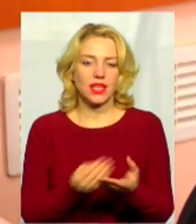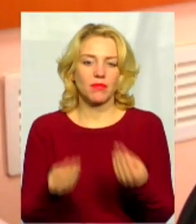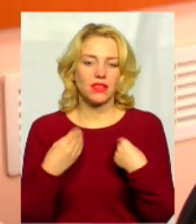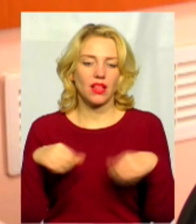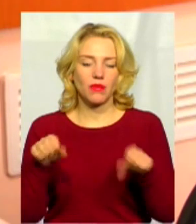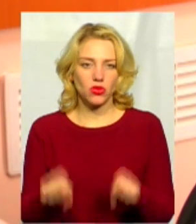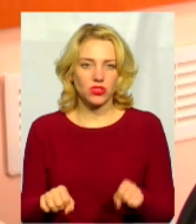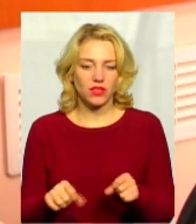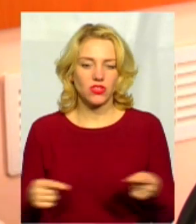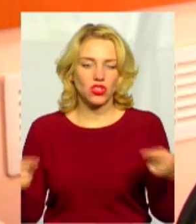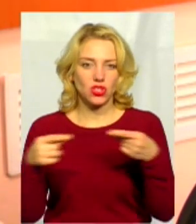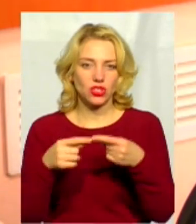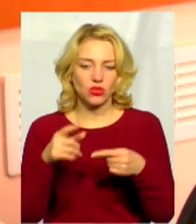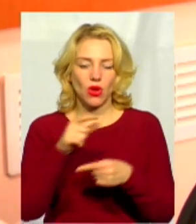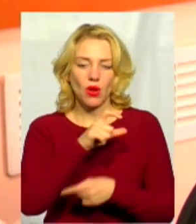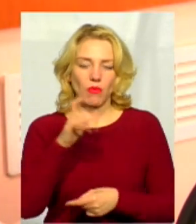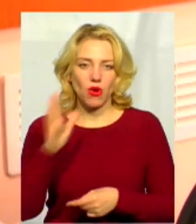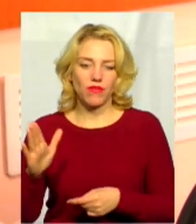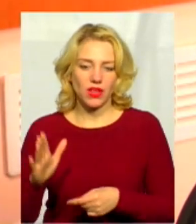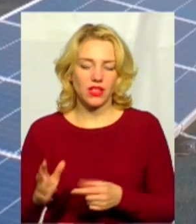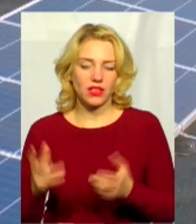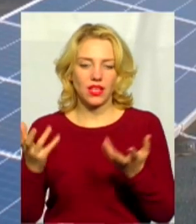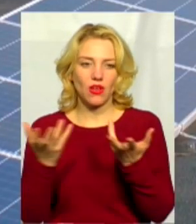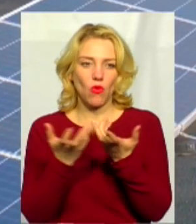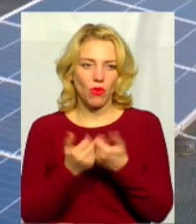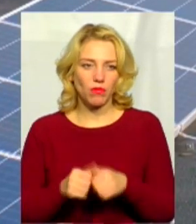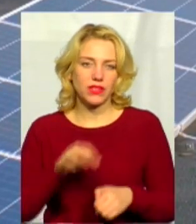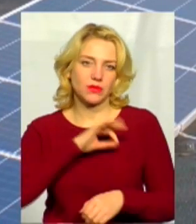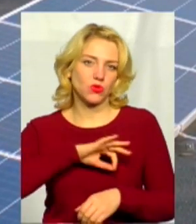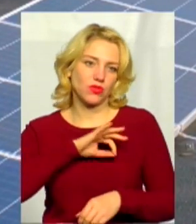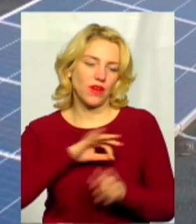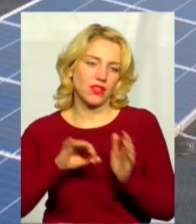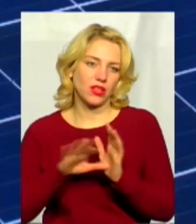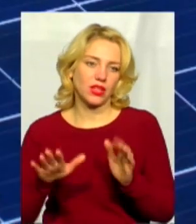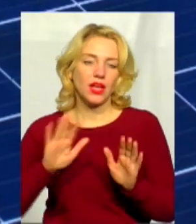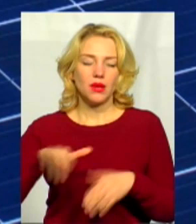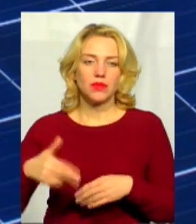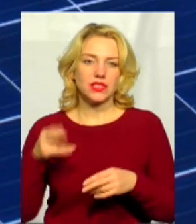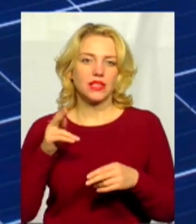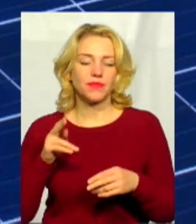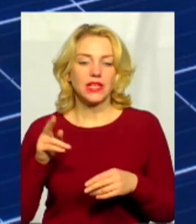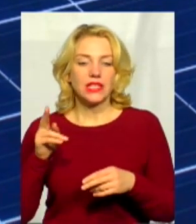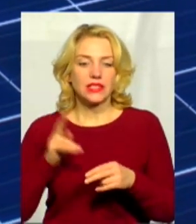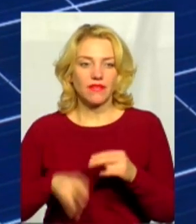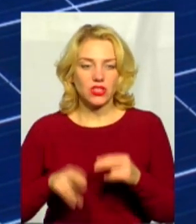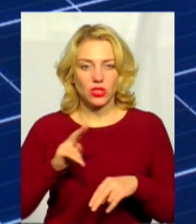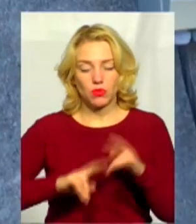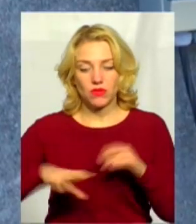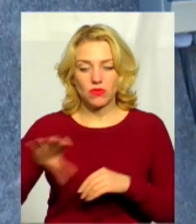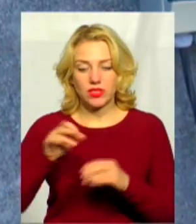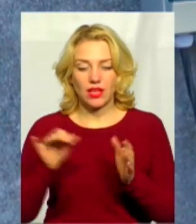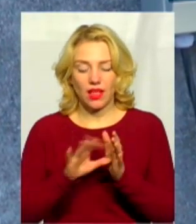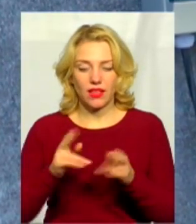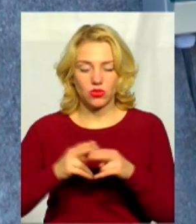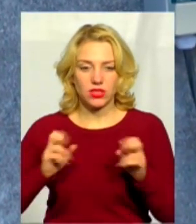чітко похвилинний облік споживання електроенергії. Після завершення будівництва усіх електростанцій навчальний заклад зможе щороку економити